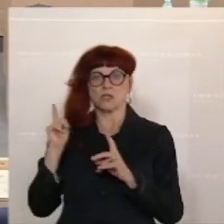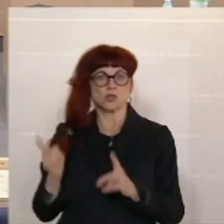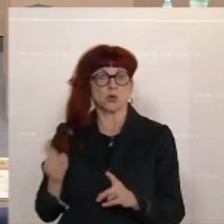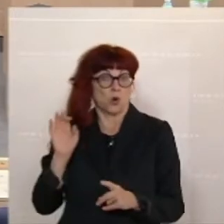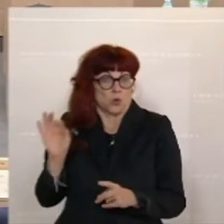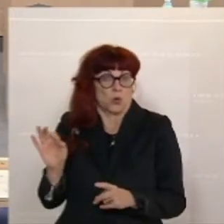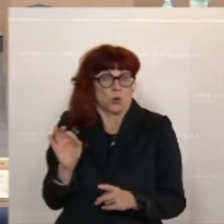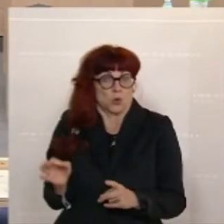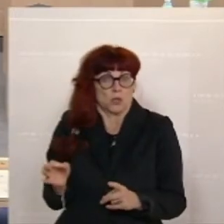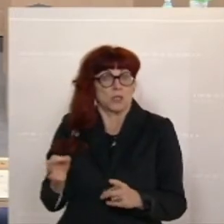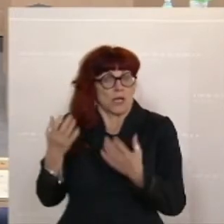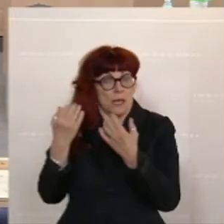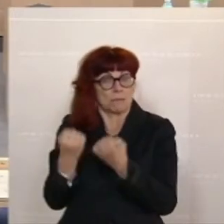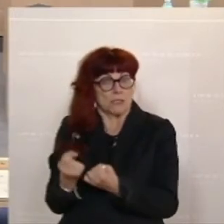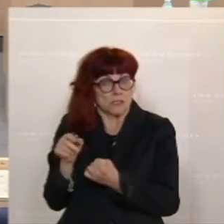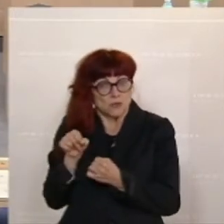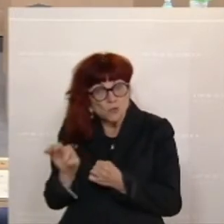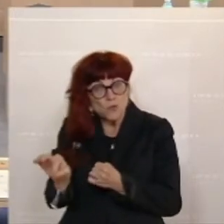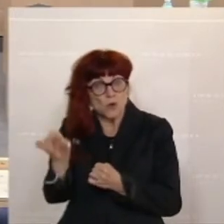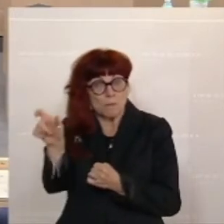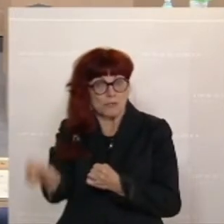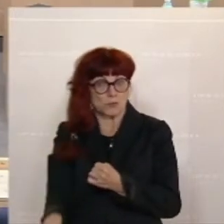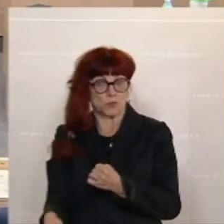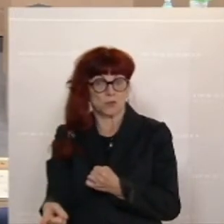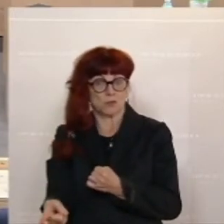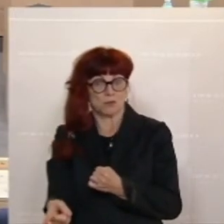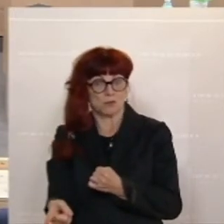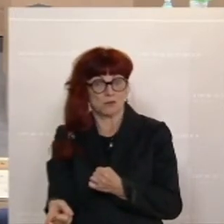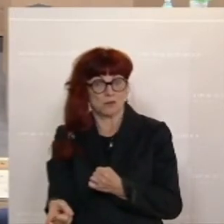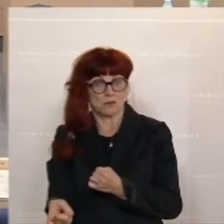Antiteuerungspaket herausschauen? Und allein dieses Beispiel